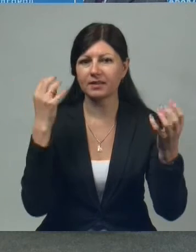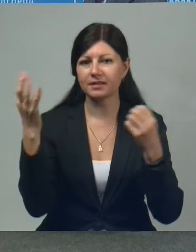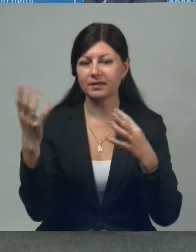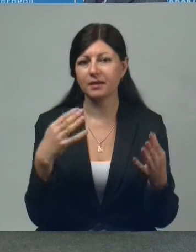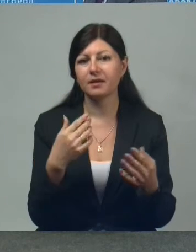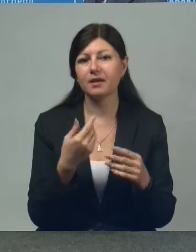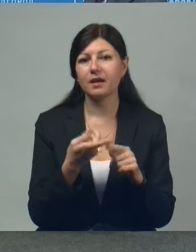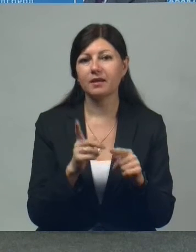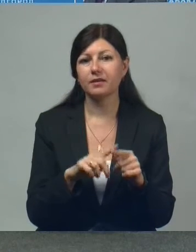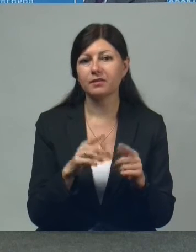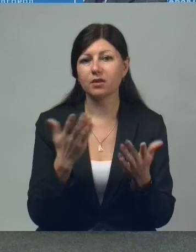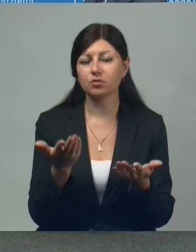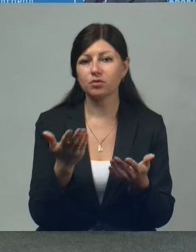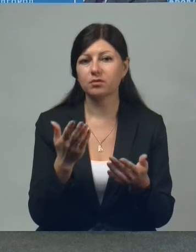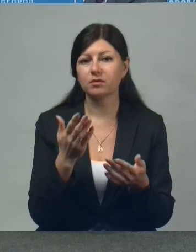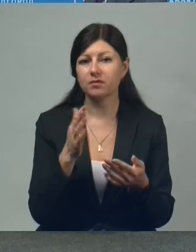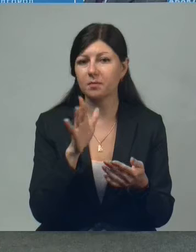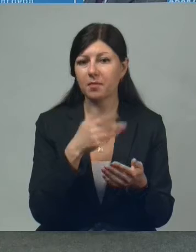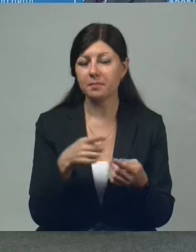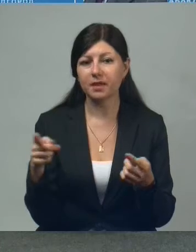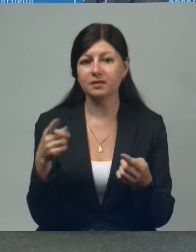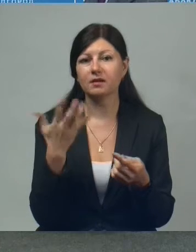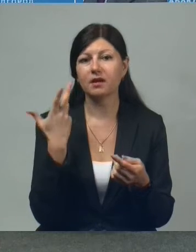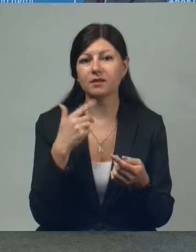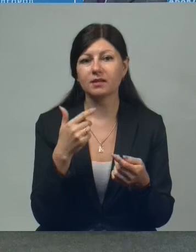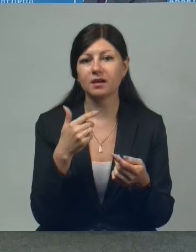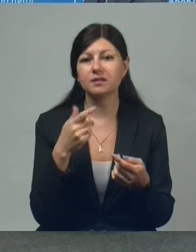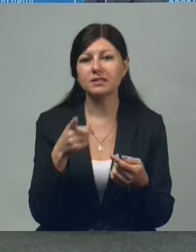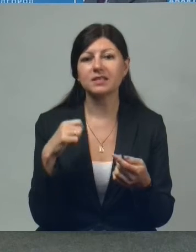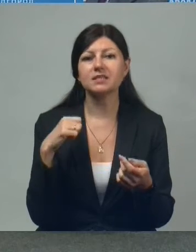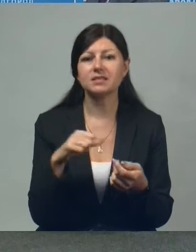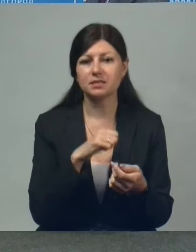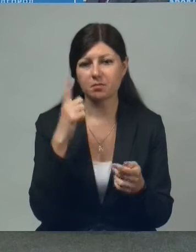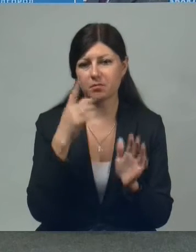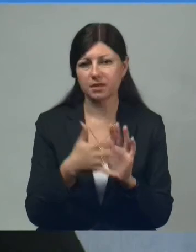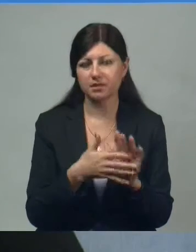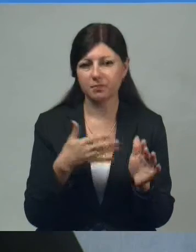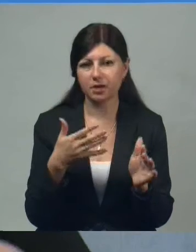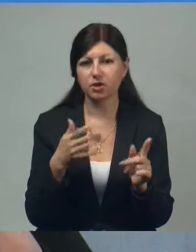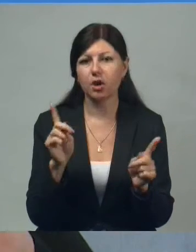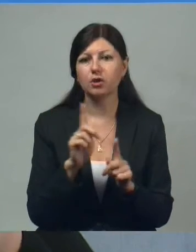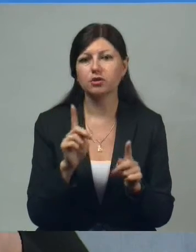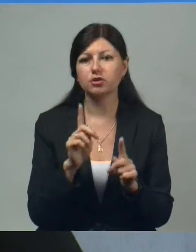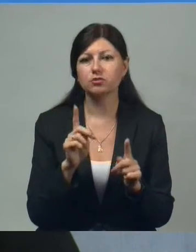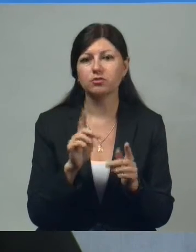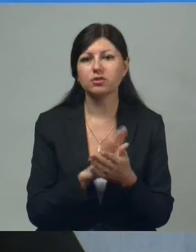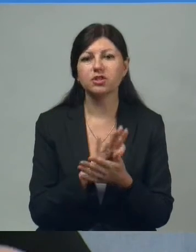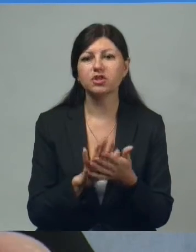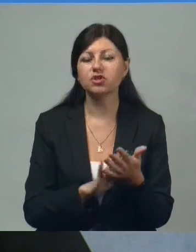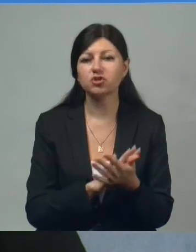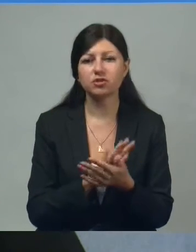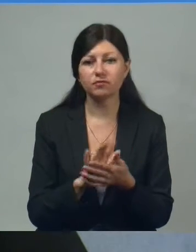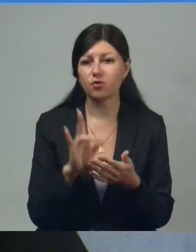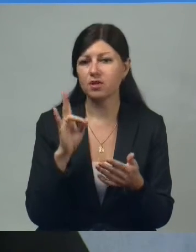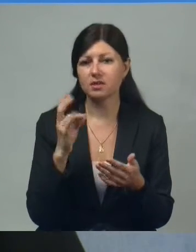То есть это вот тот момент, когда ты и сам понимаешь, что ничего не